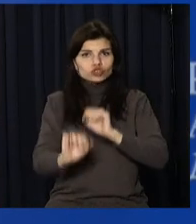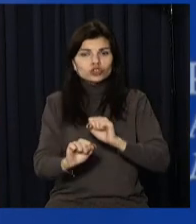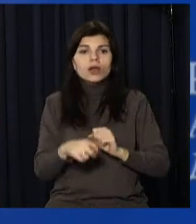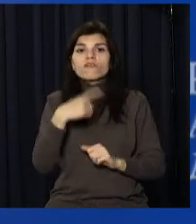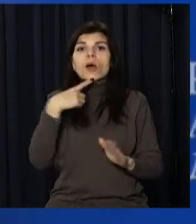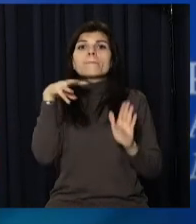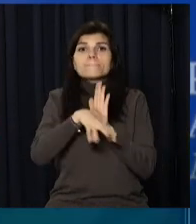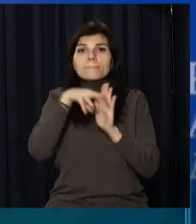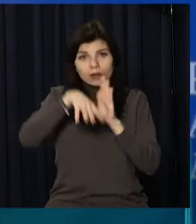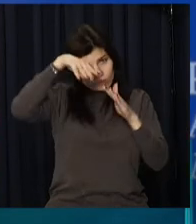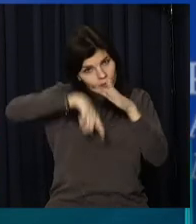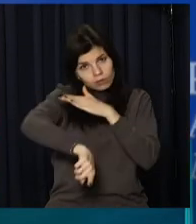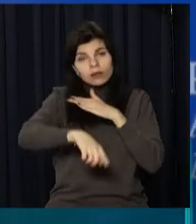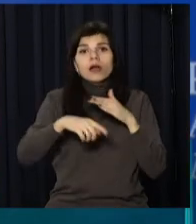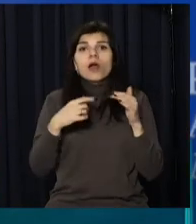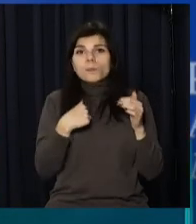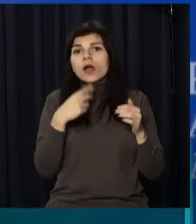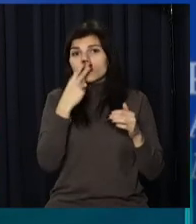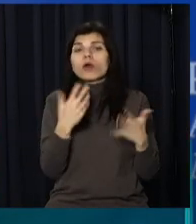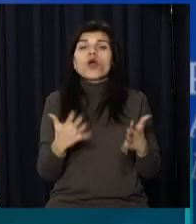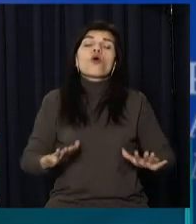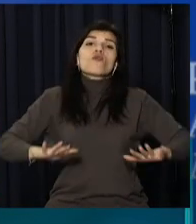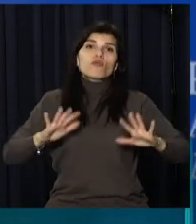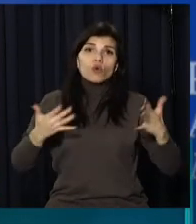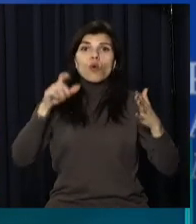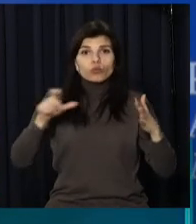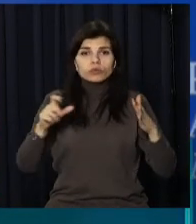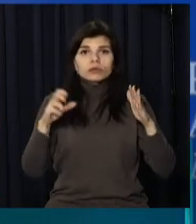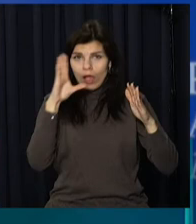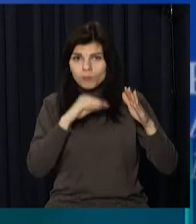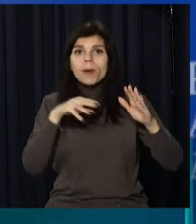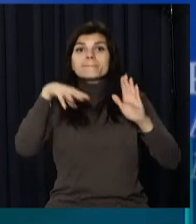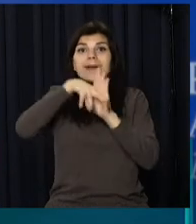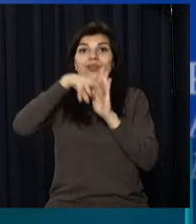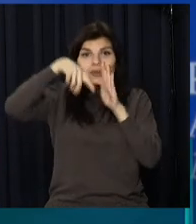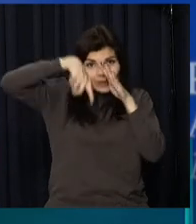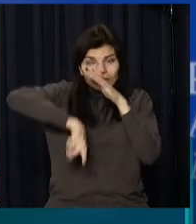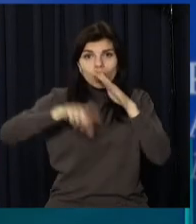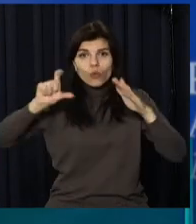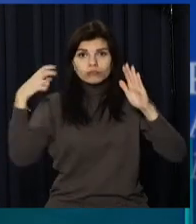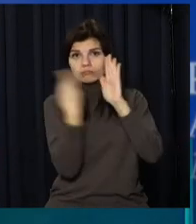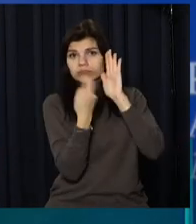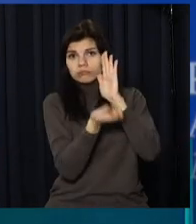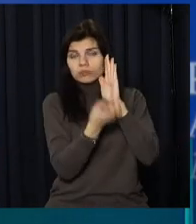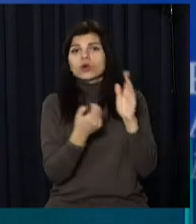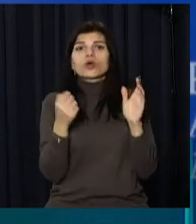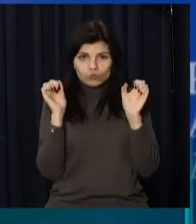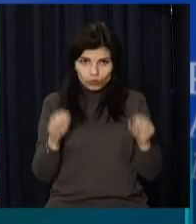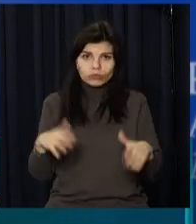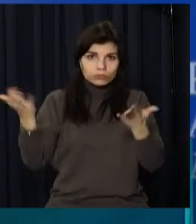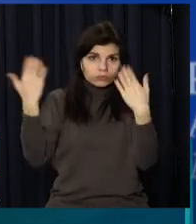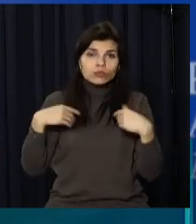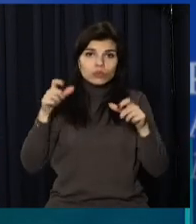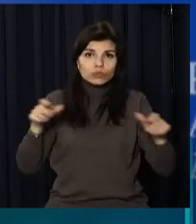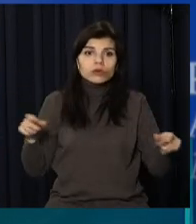метрополітену розглядомо на випадок укриття громадян. У випадок непередбачування, звісно,